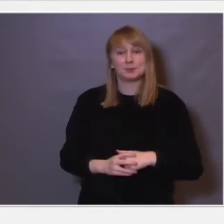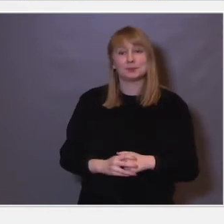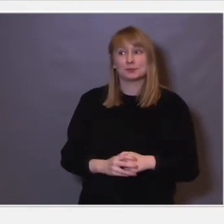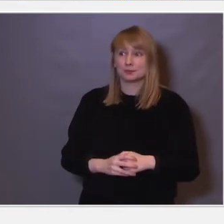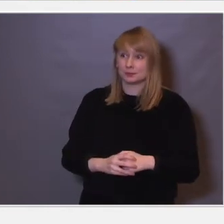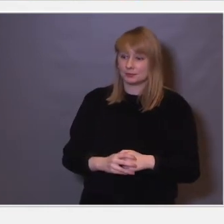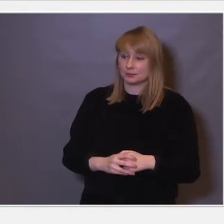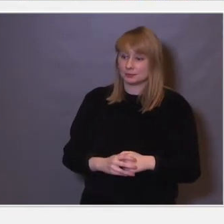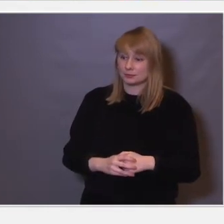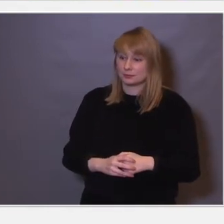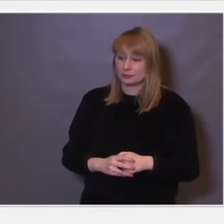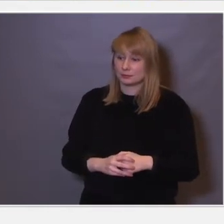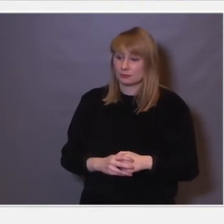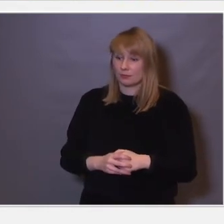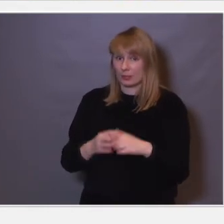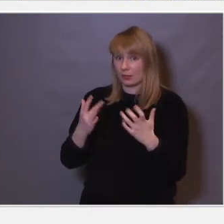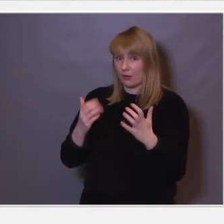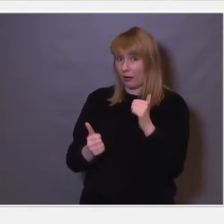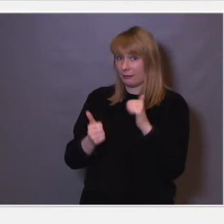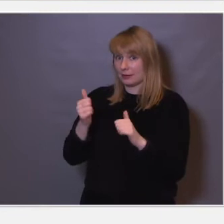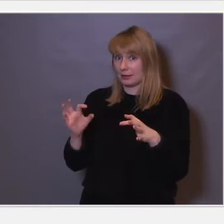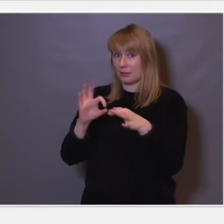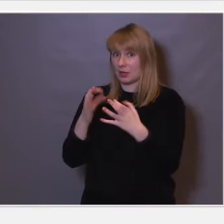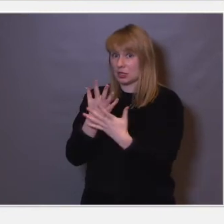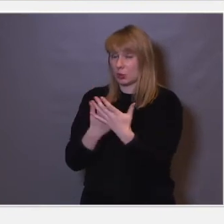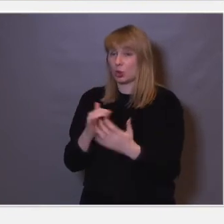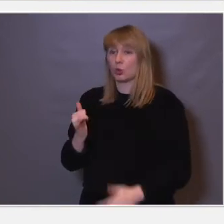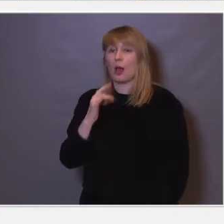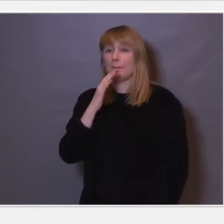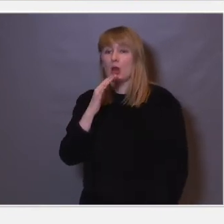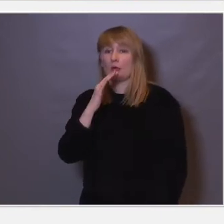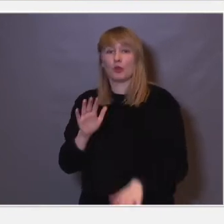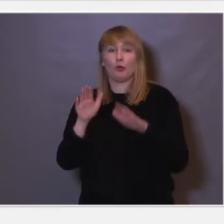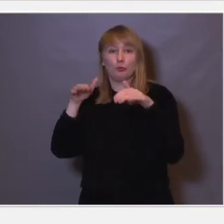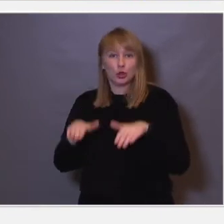Noe som også er viktig med språk er jo dette å snakke flytende.